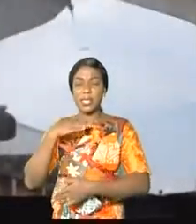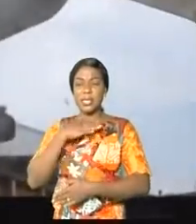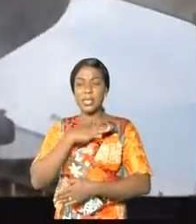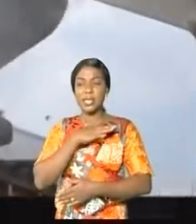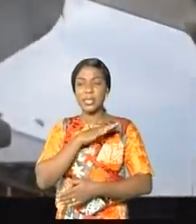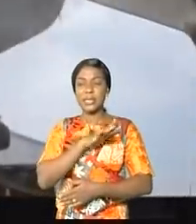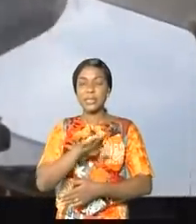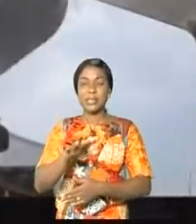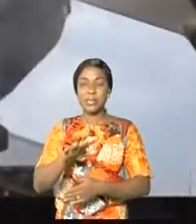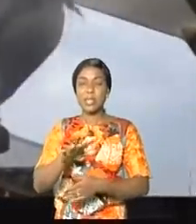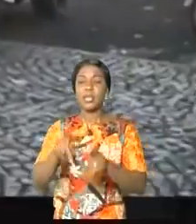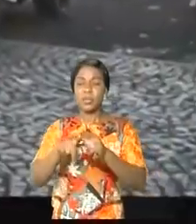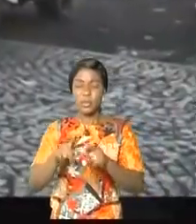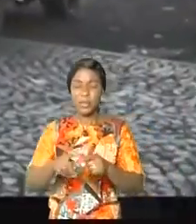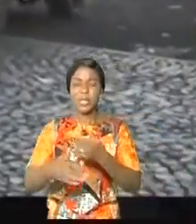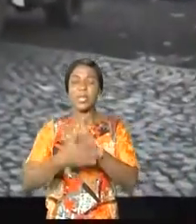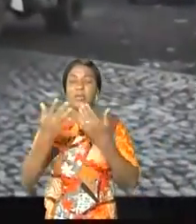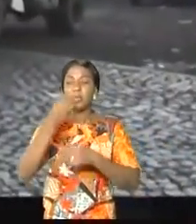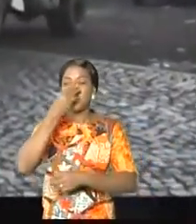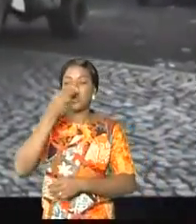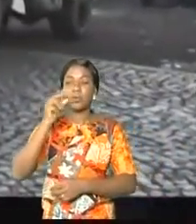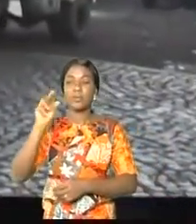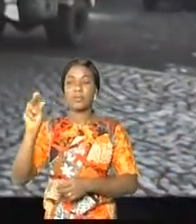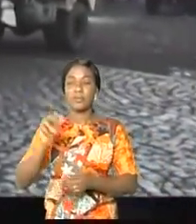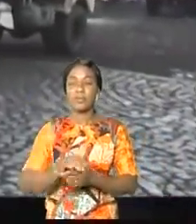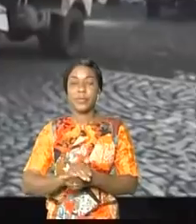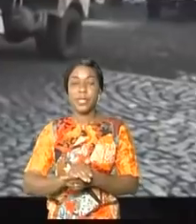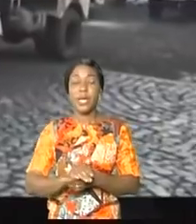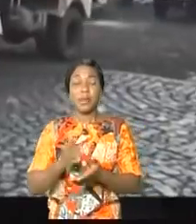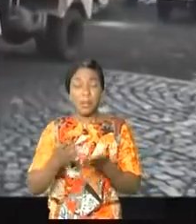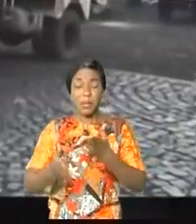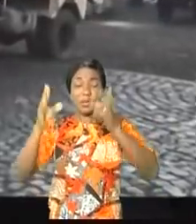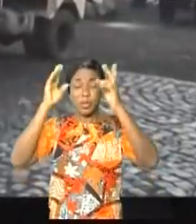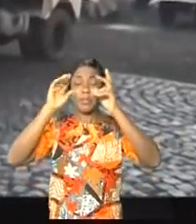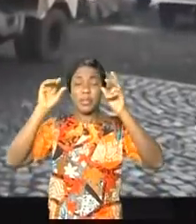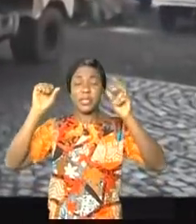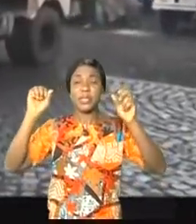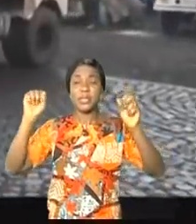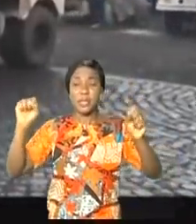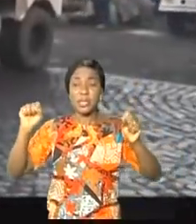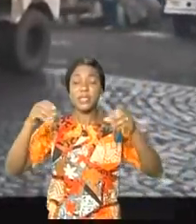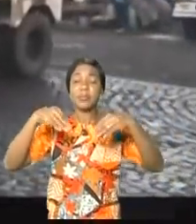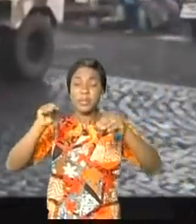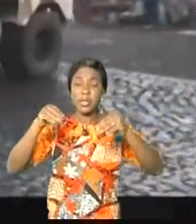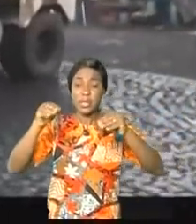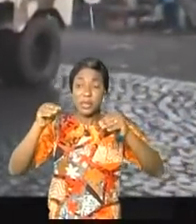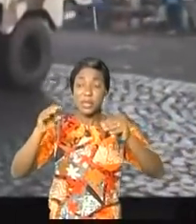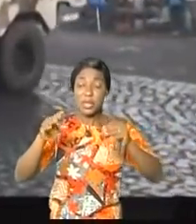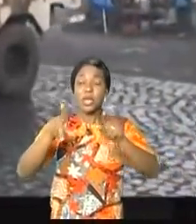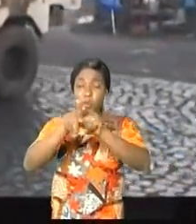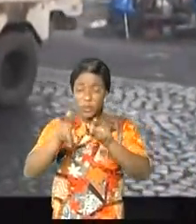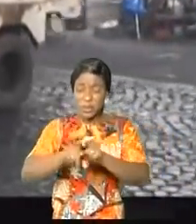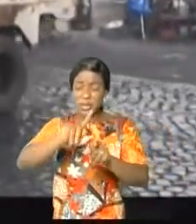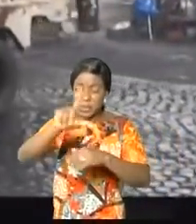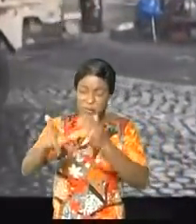Nîmes ont vécu dans la ville de Goma, au nord, qui vaut. Selon le président du marché, Matai Orobongo, vice-président